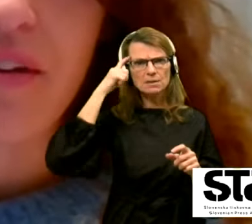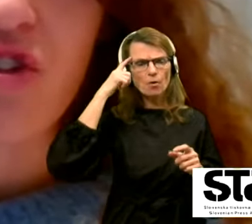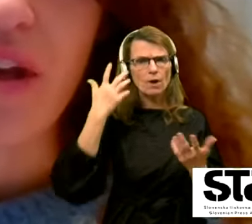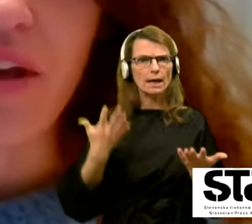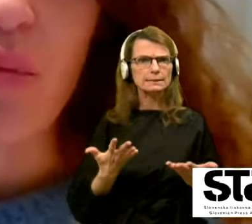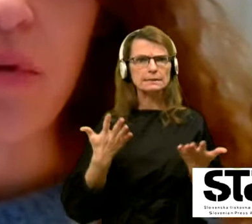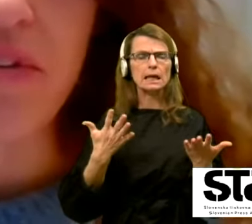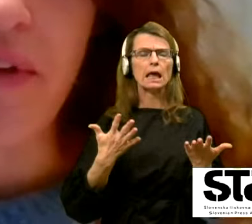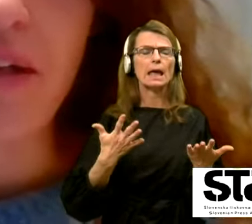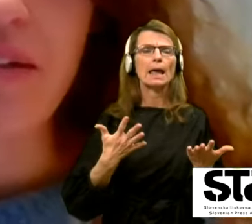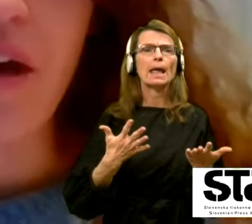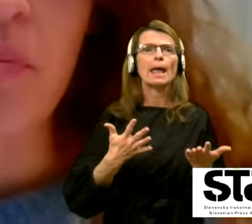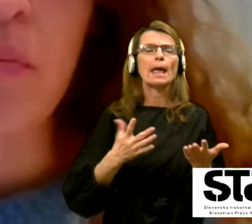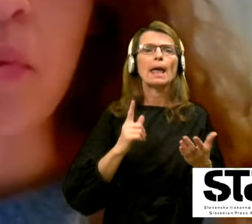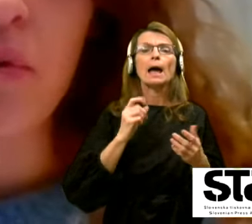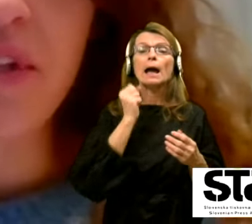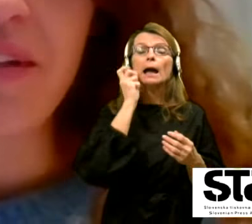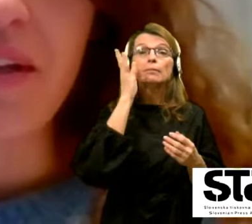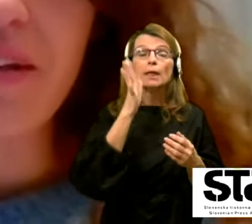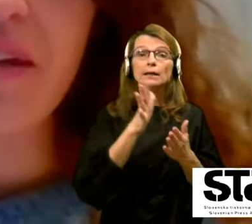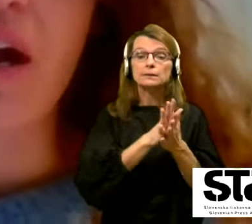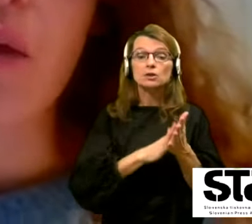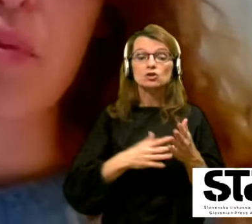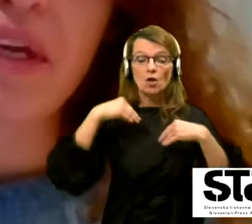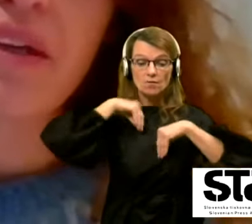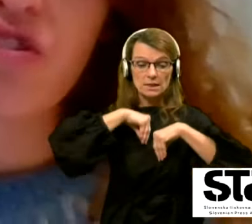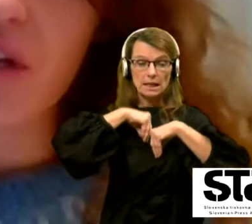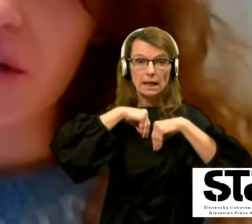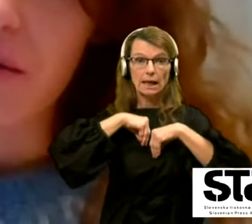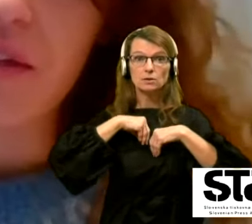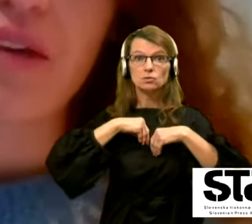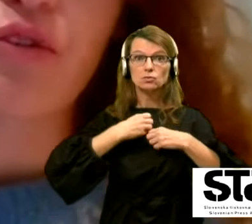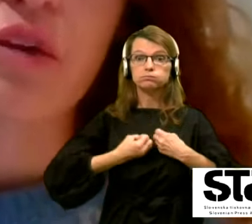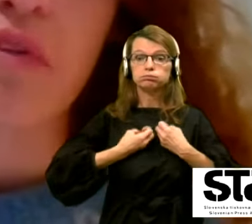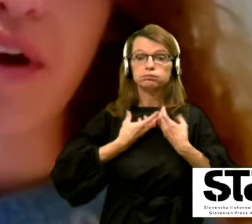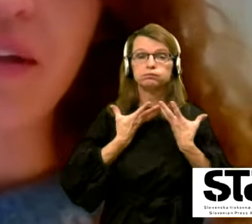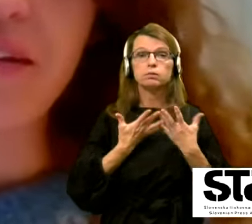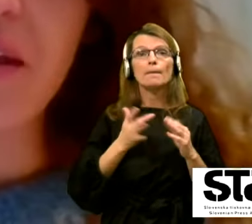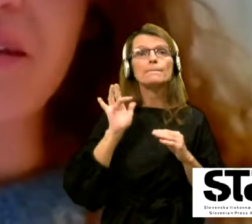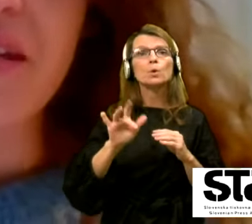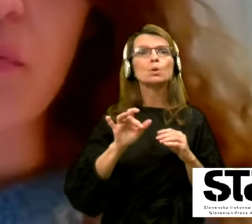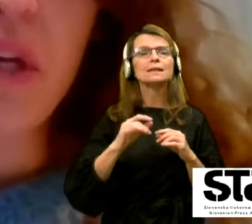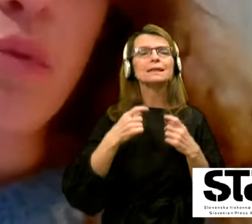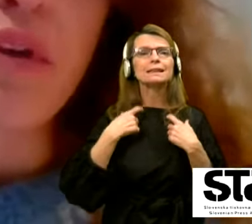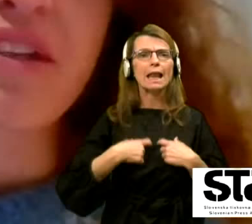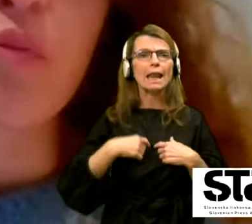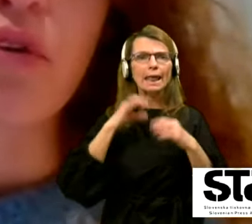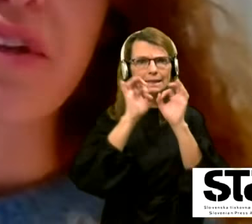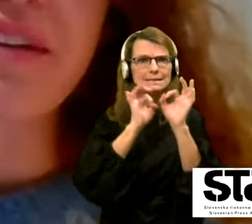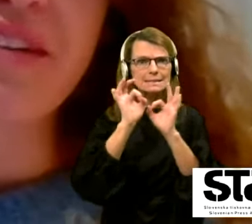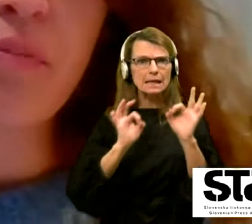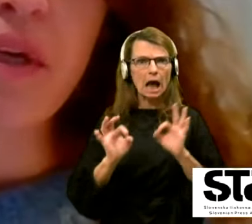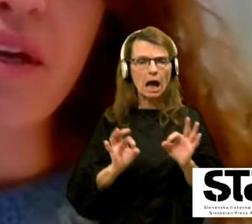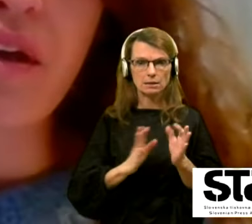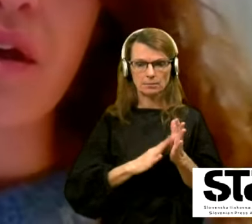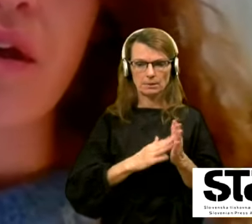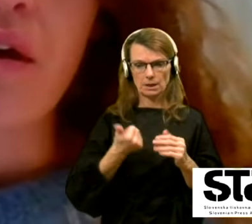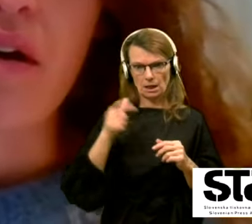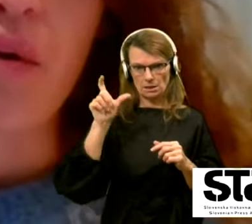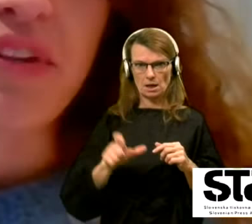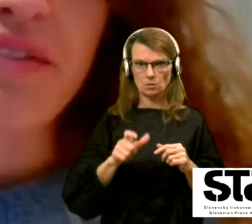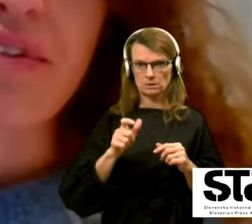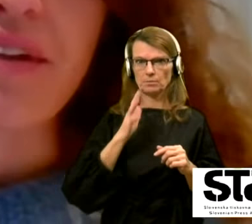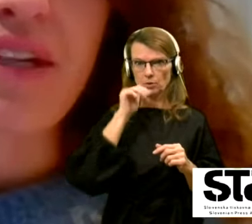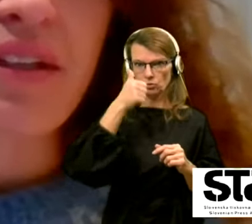začnejo proizvajati ta protiteleza? Kaj pomeni, če je nek oskrbovanec, ki bo recimo jutri cepljen,